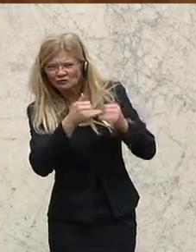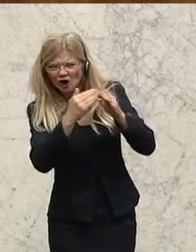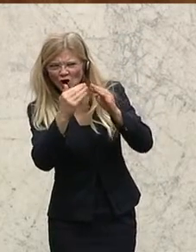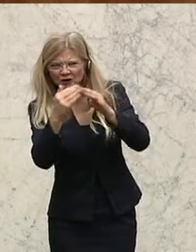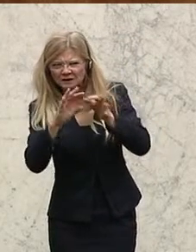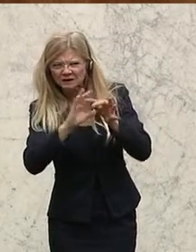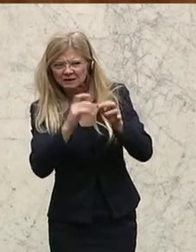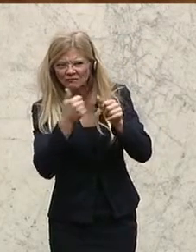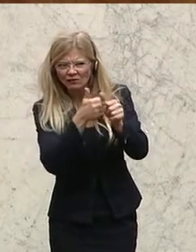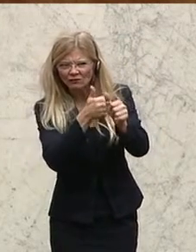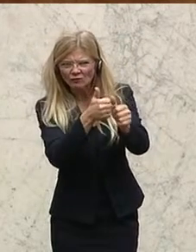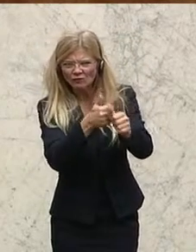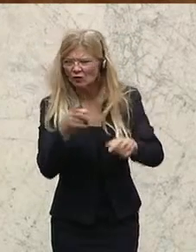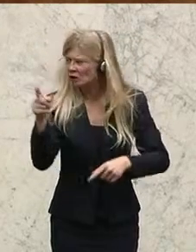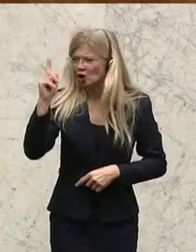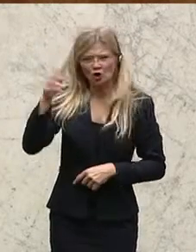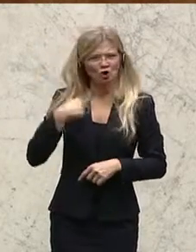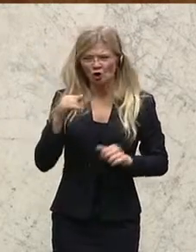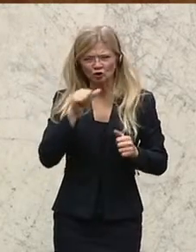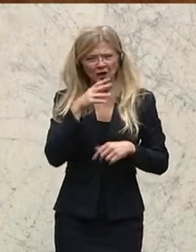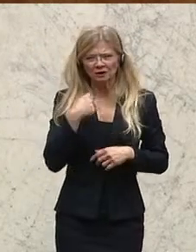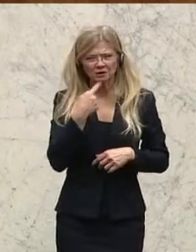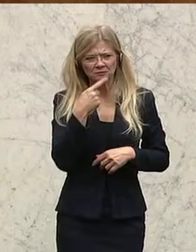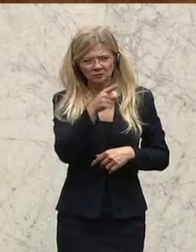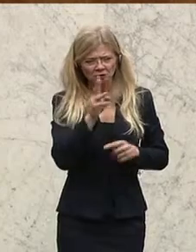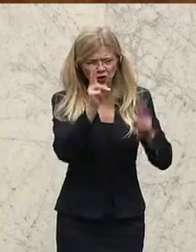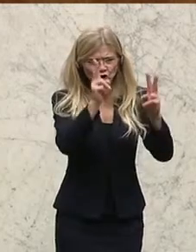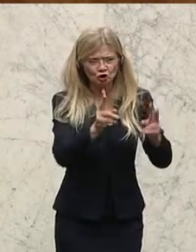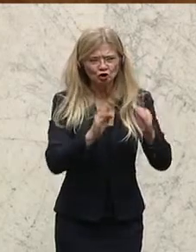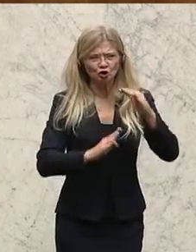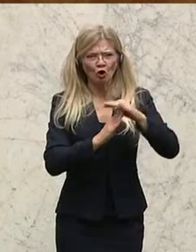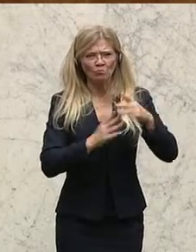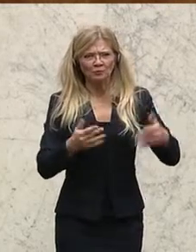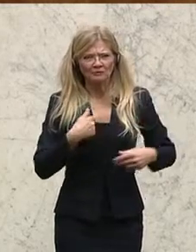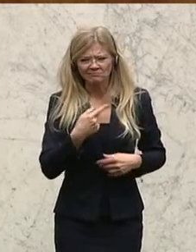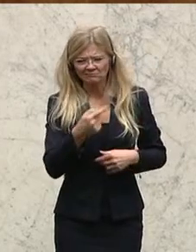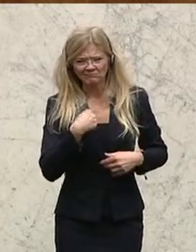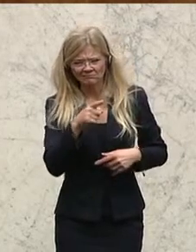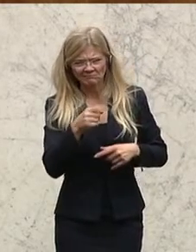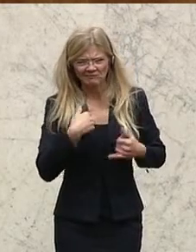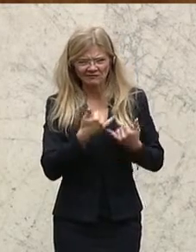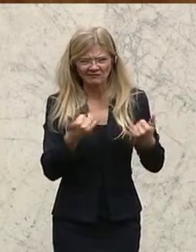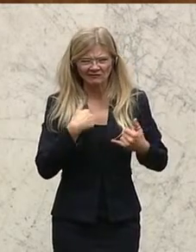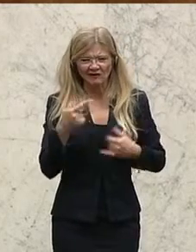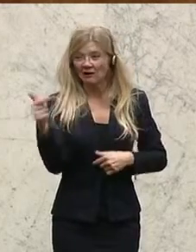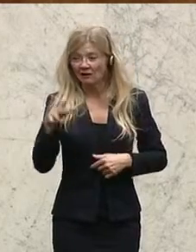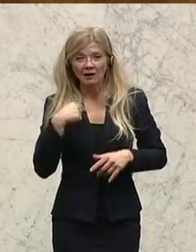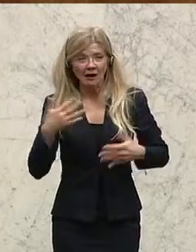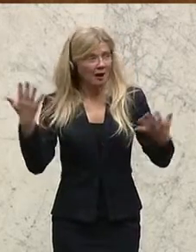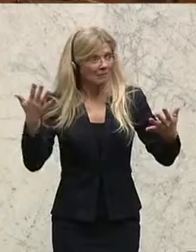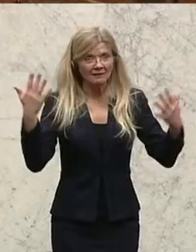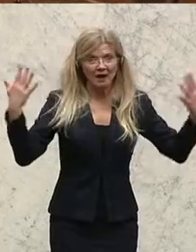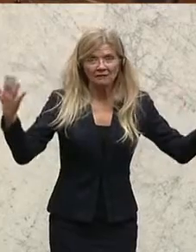Das bringt kein Herrgott mehr zum Stehen, fiel mir noch ein. Da hub der Pate die beiden Hände empor und rief mit verzweifelter Stimme, Yesas,